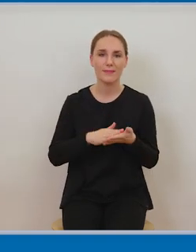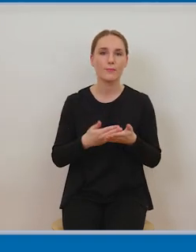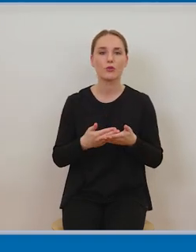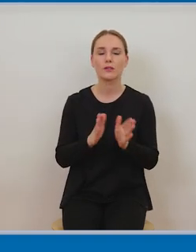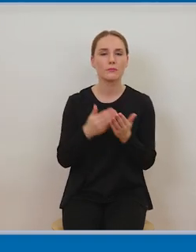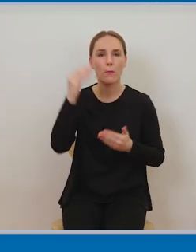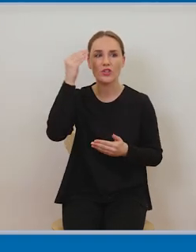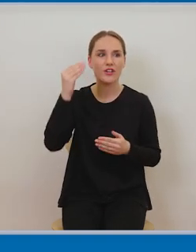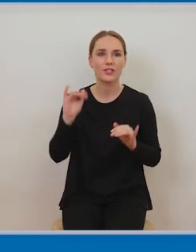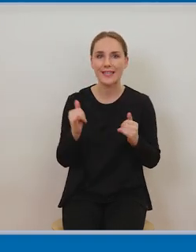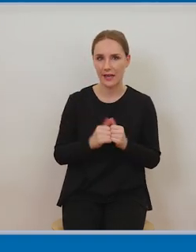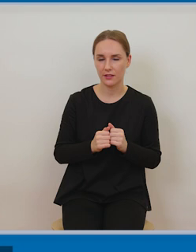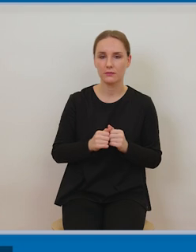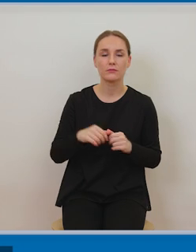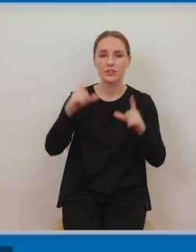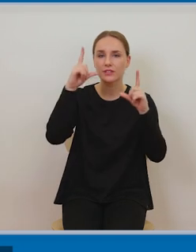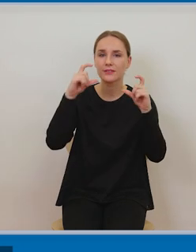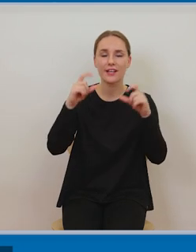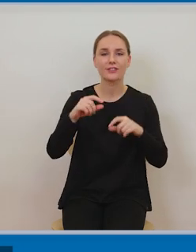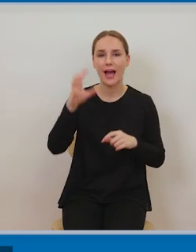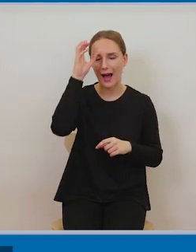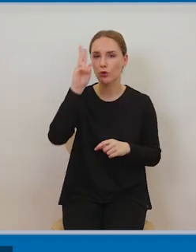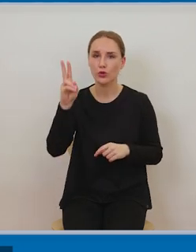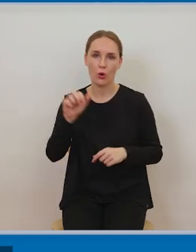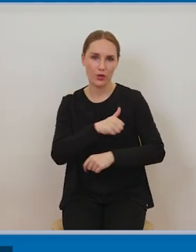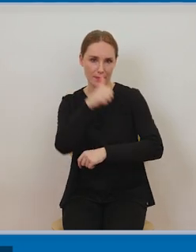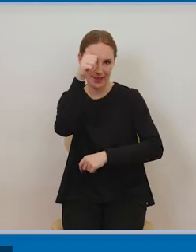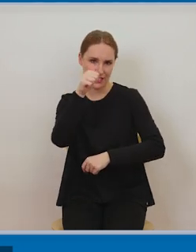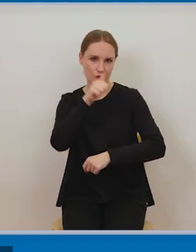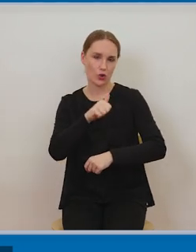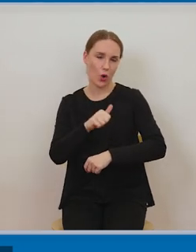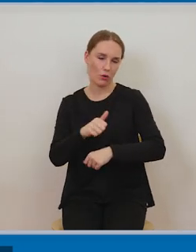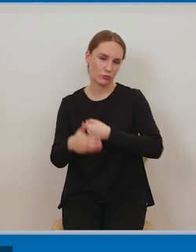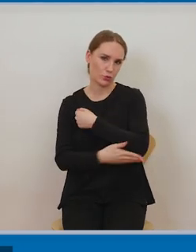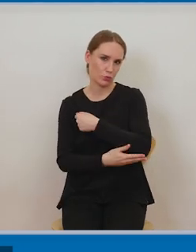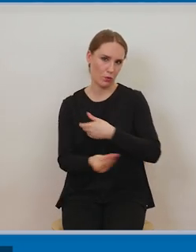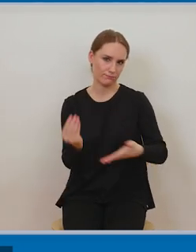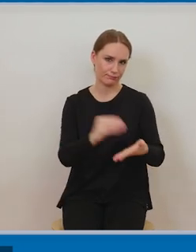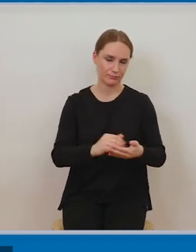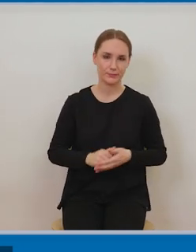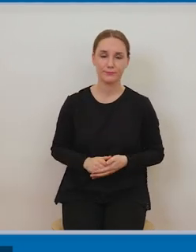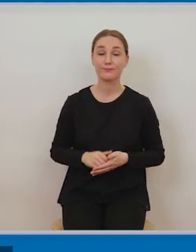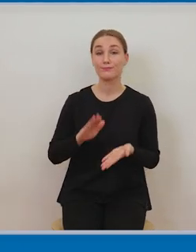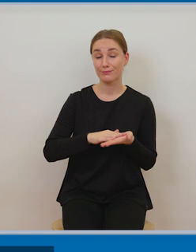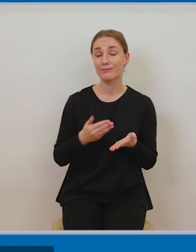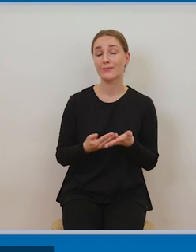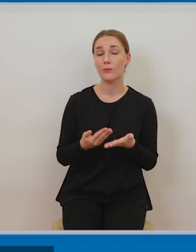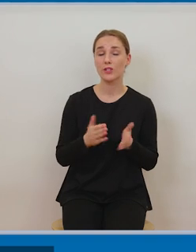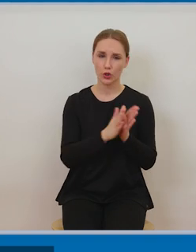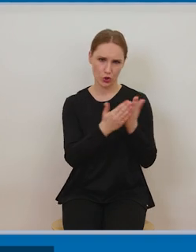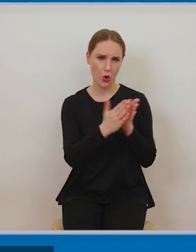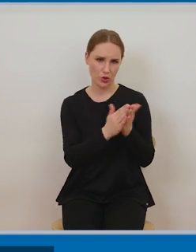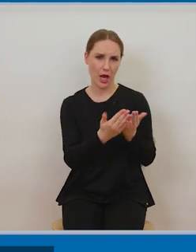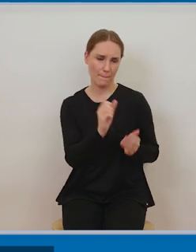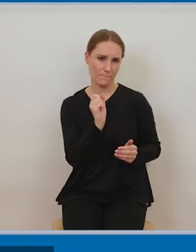adres strony internetowej. Warto ten adres, dodatkowo jeszcze strony internetowej, wzbogacić o informację dotyczącą